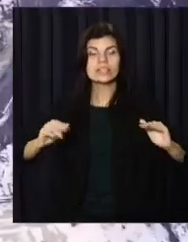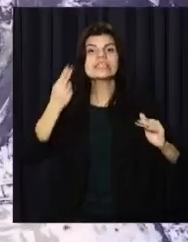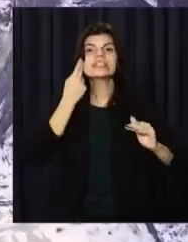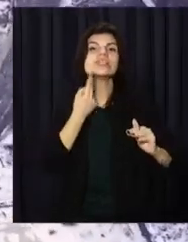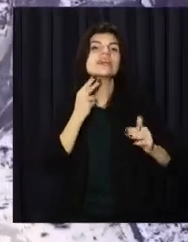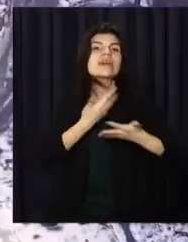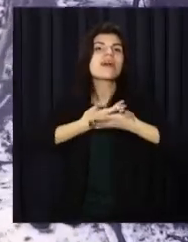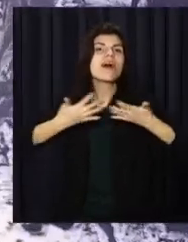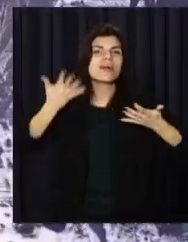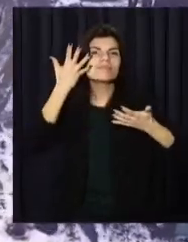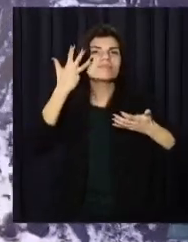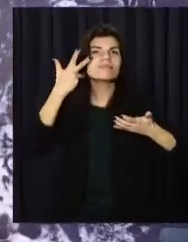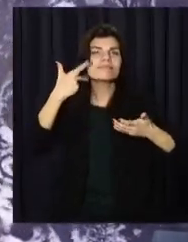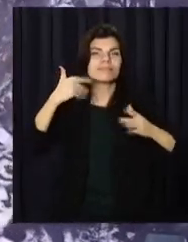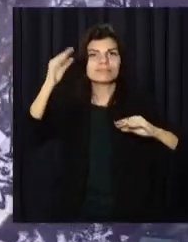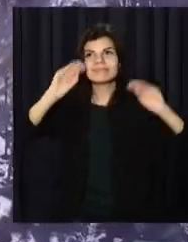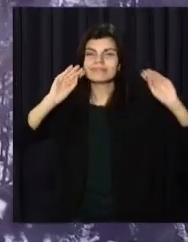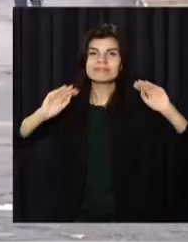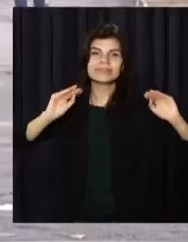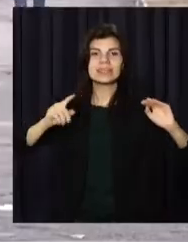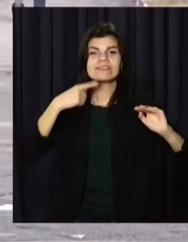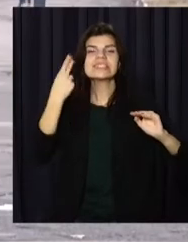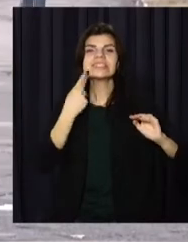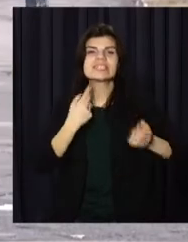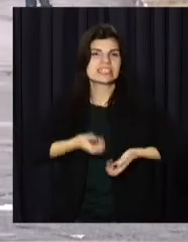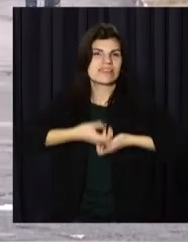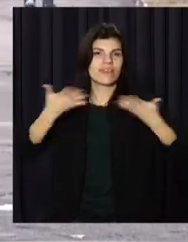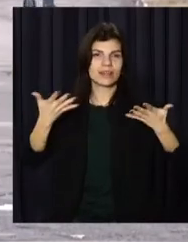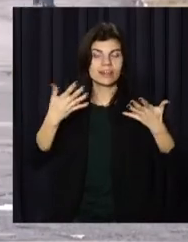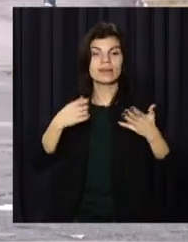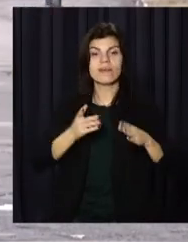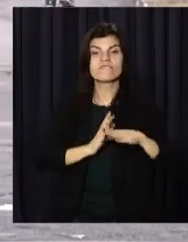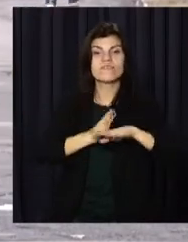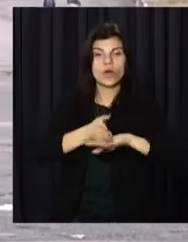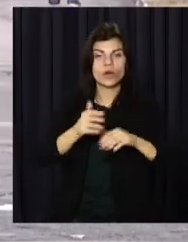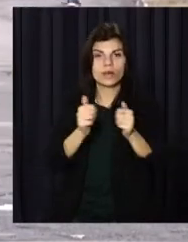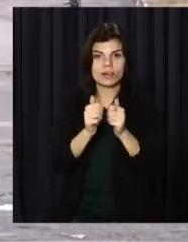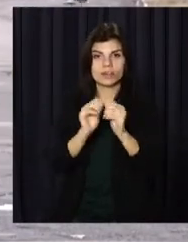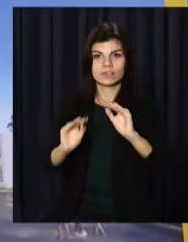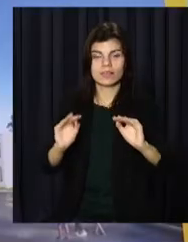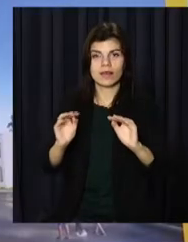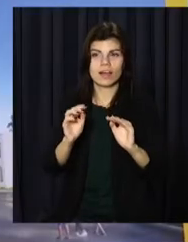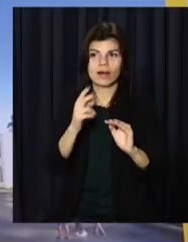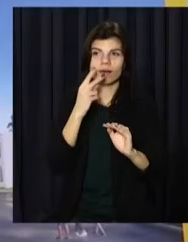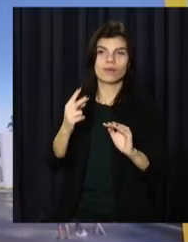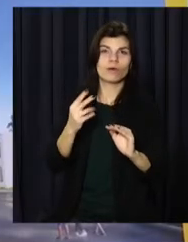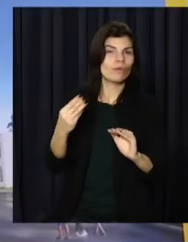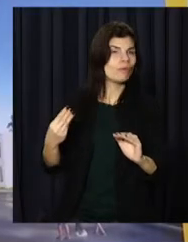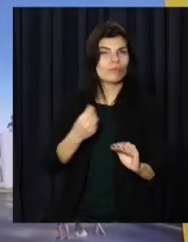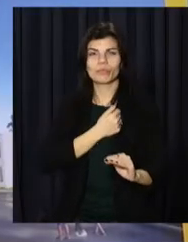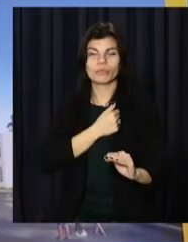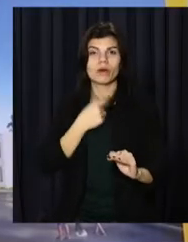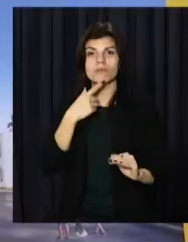кольори. Для фасаду та приміщень обрали світлу гамму. Вхідні тераси до дитячих груп зроблять яскравими. Під час